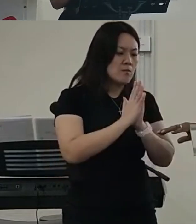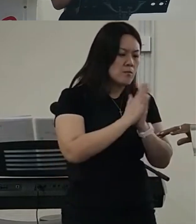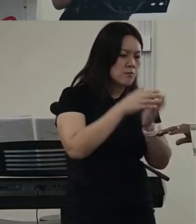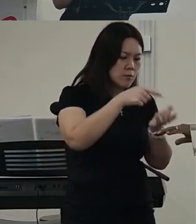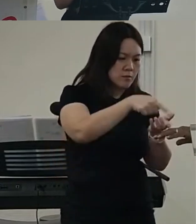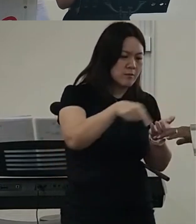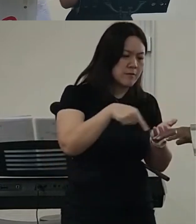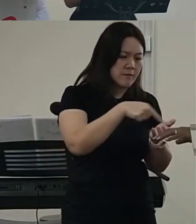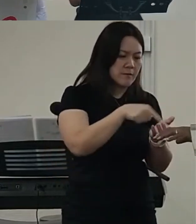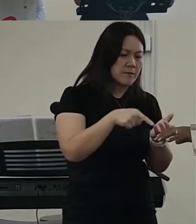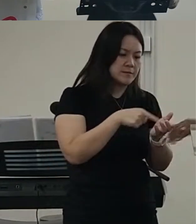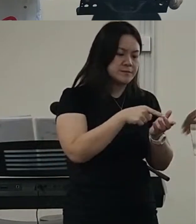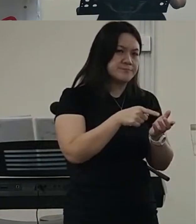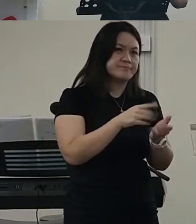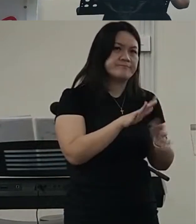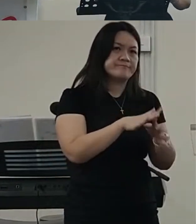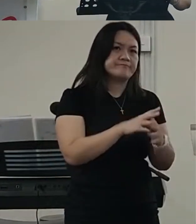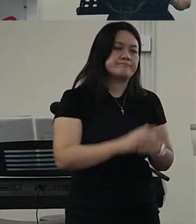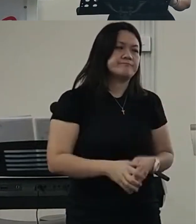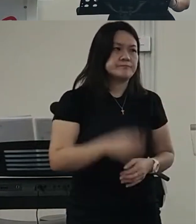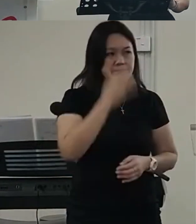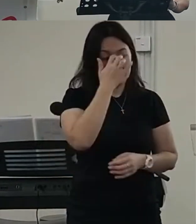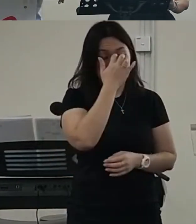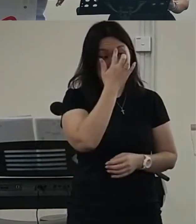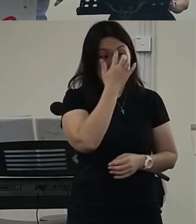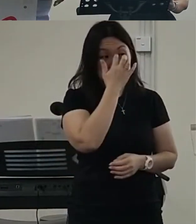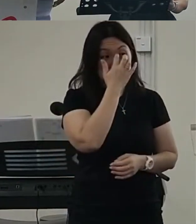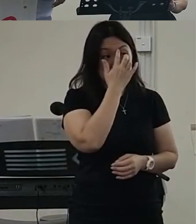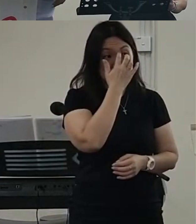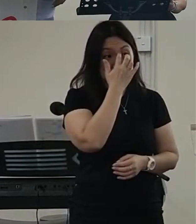那么我就说嘿弟兄让我来为你祷告